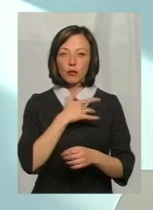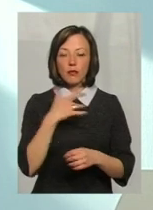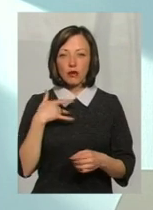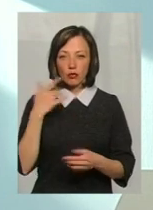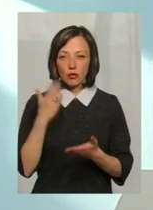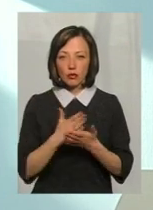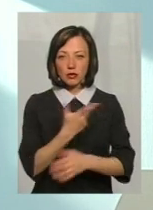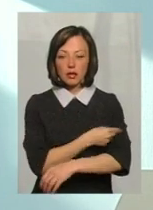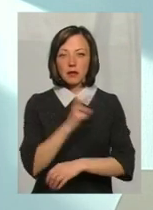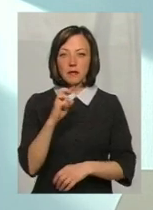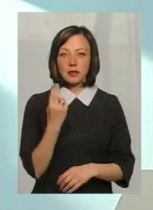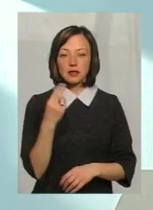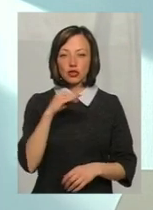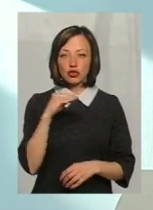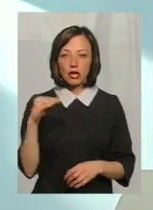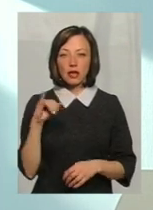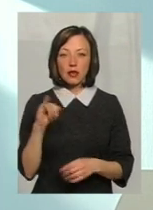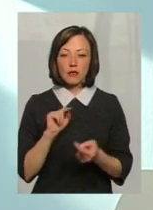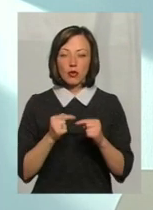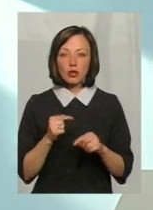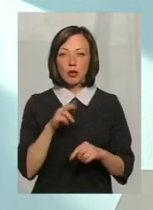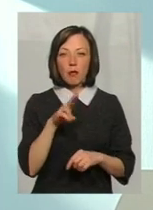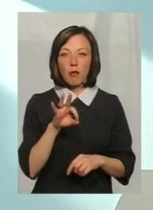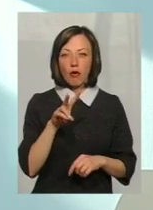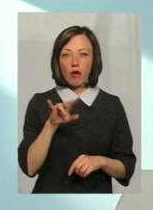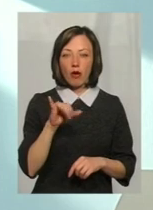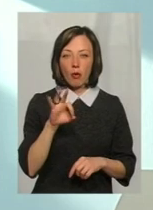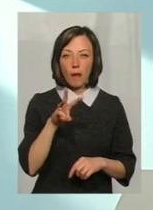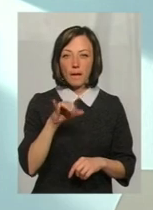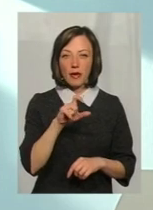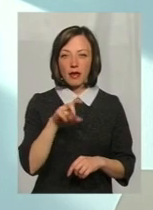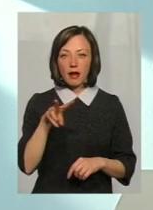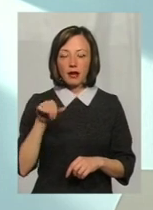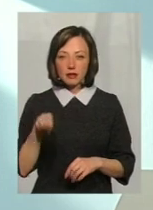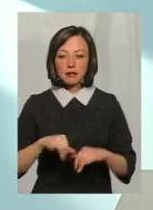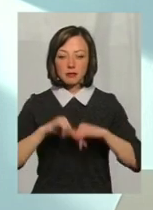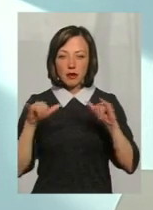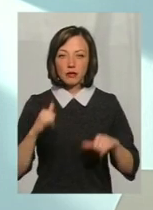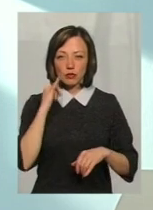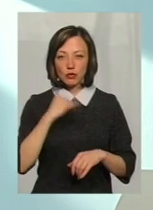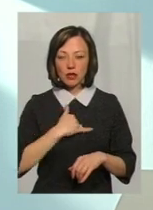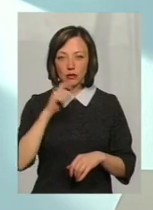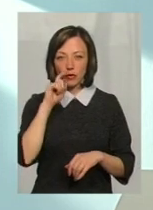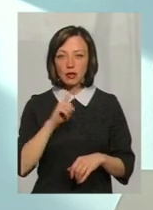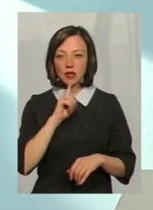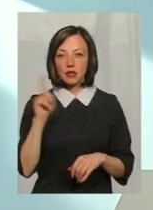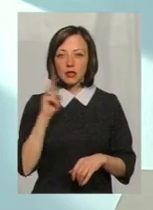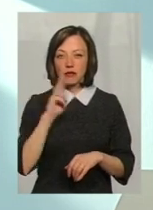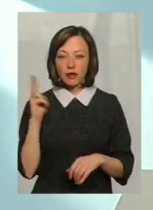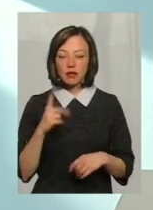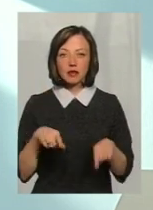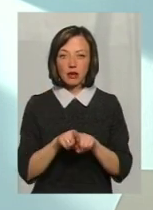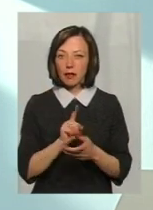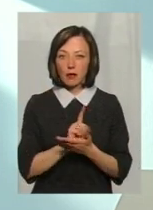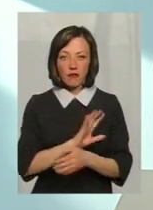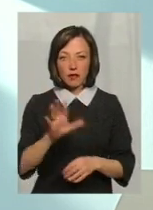відома вакцина БЦЖ, і проти поліоміліту, про спалах, який в нас в Україні був рік-два назад. Ми також